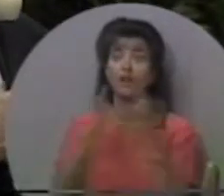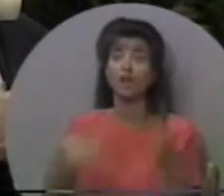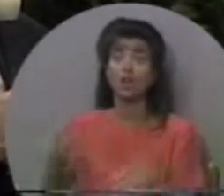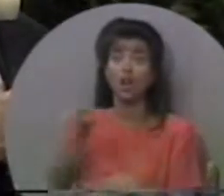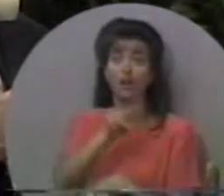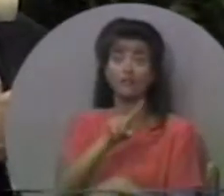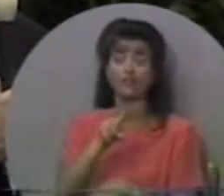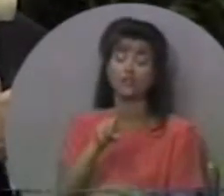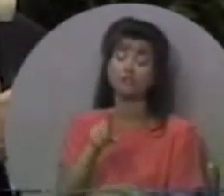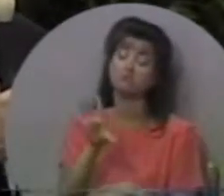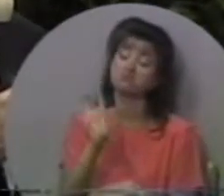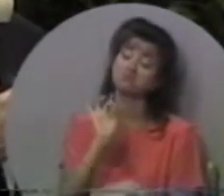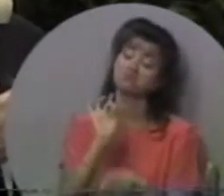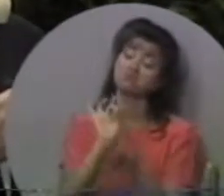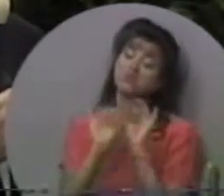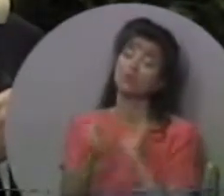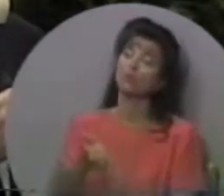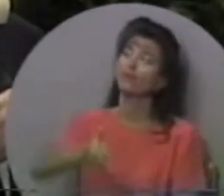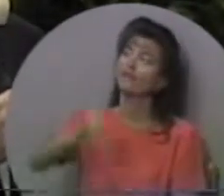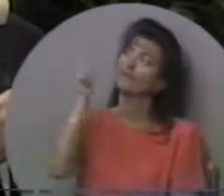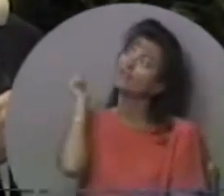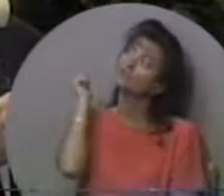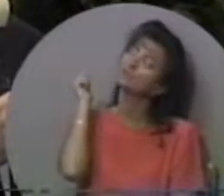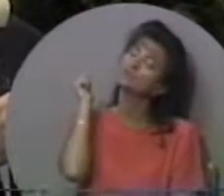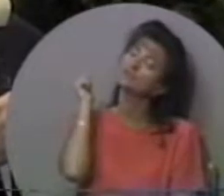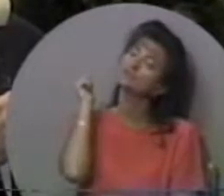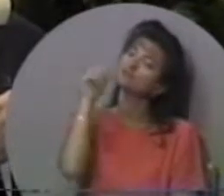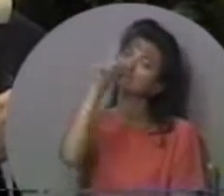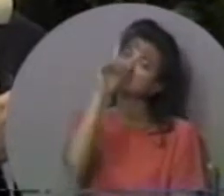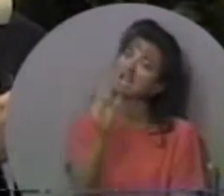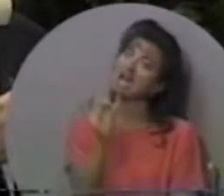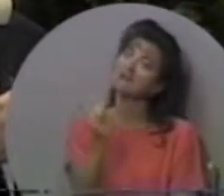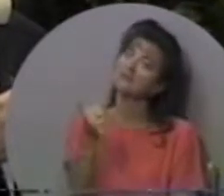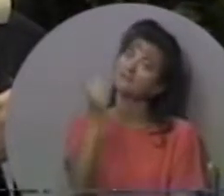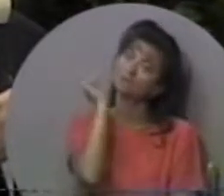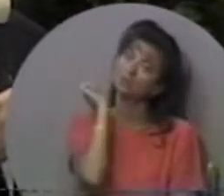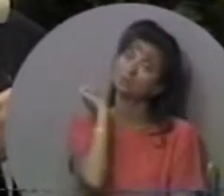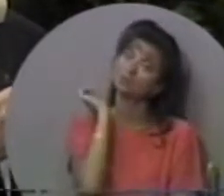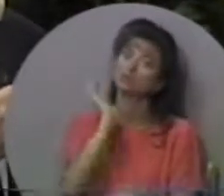І багато з вас вибирає відкинути його.